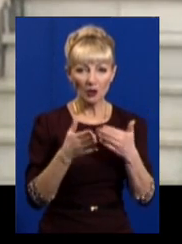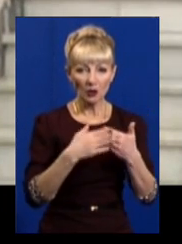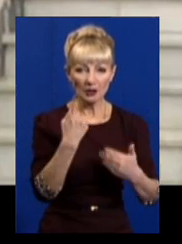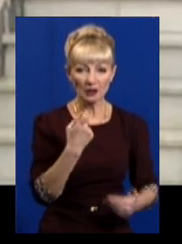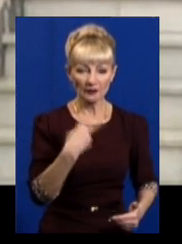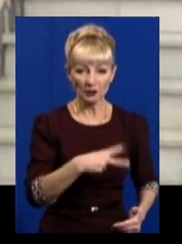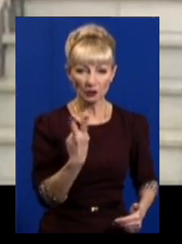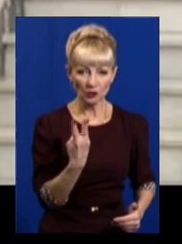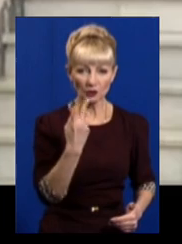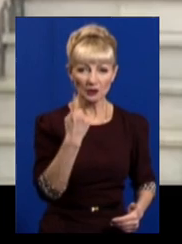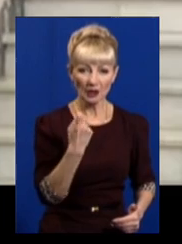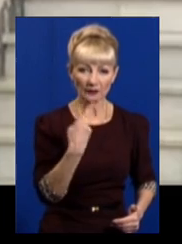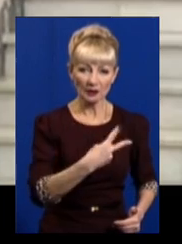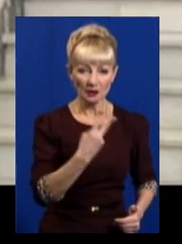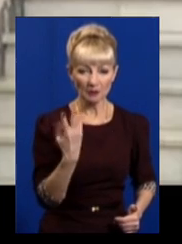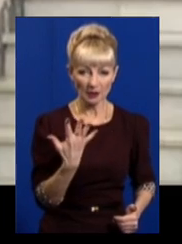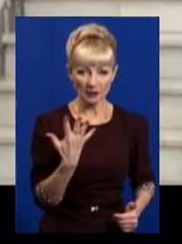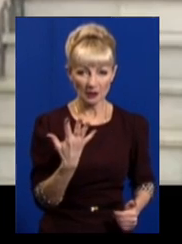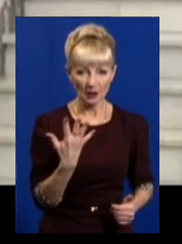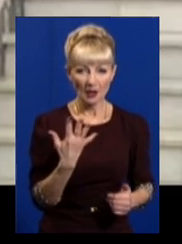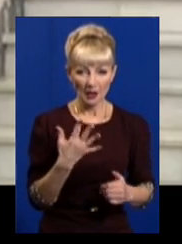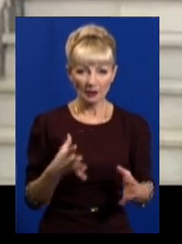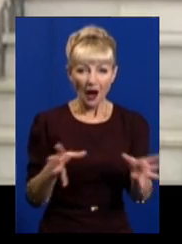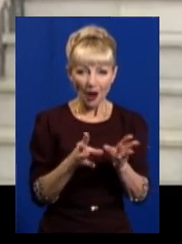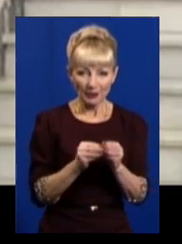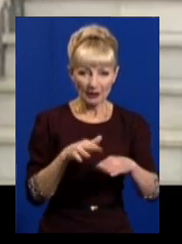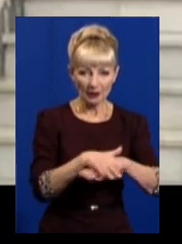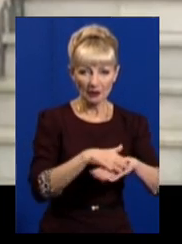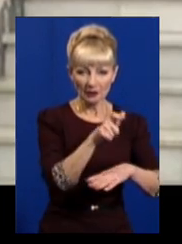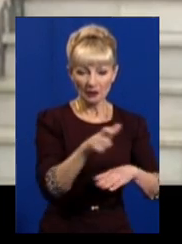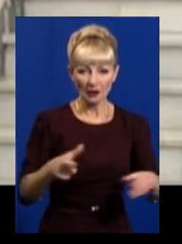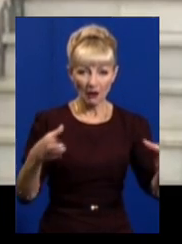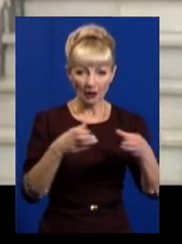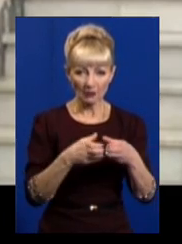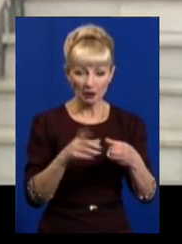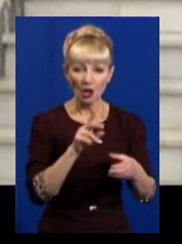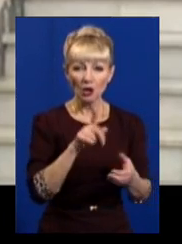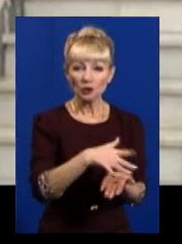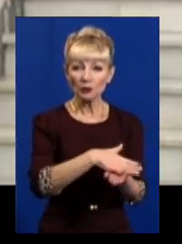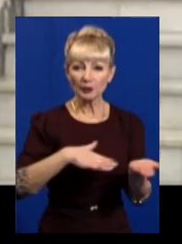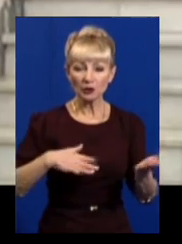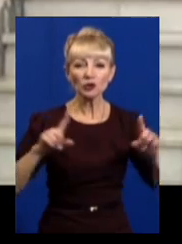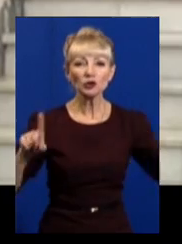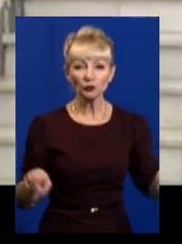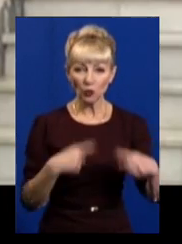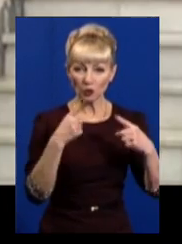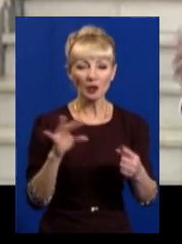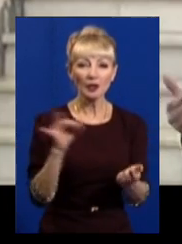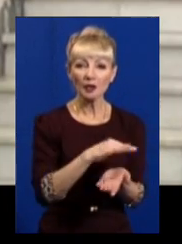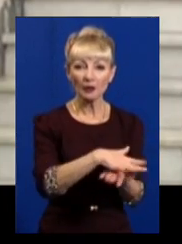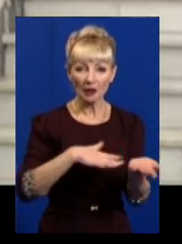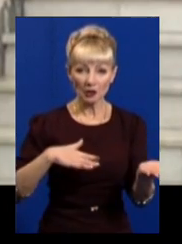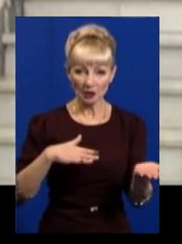-125 об'єднаних територіальних громад. Для того, щоб продовжити створення і продовжити